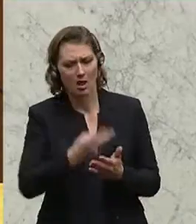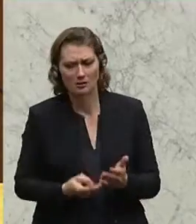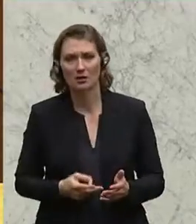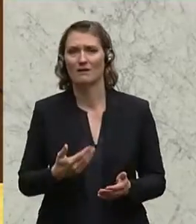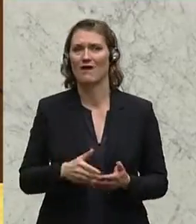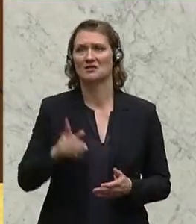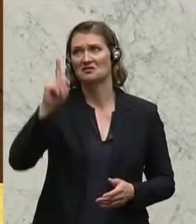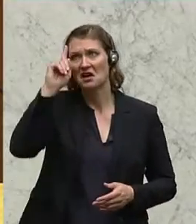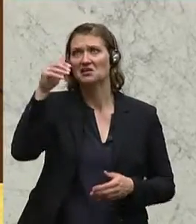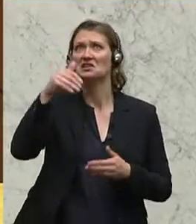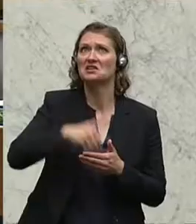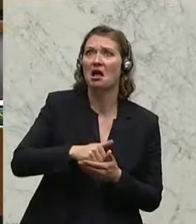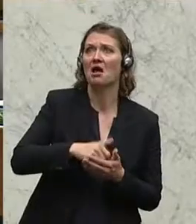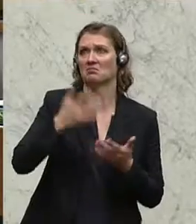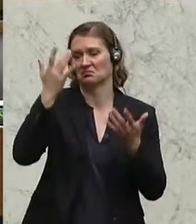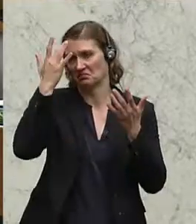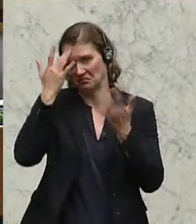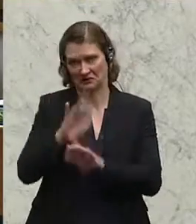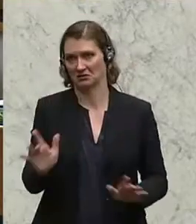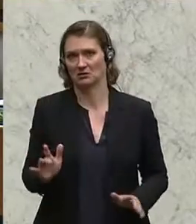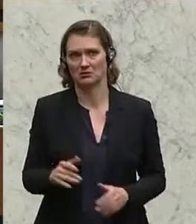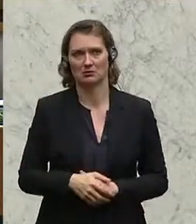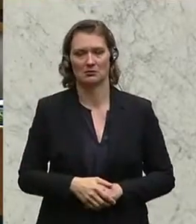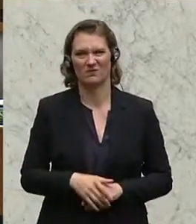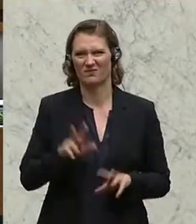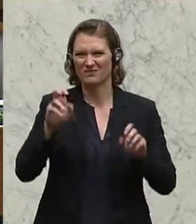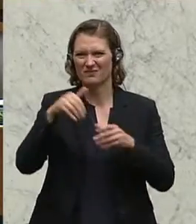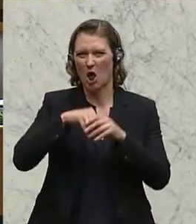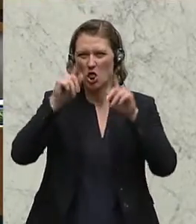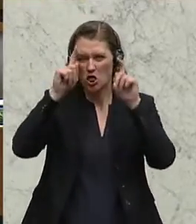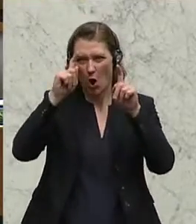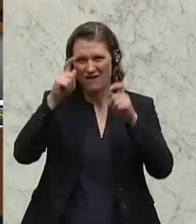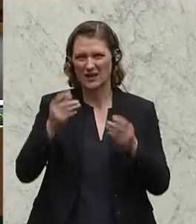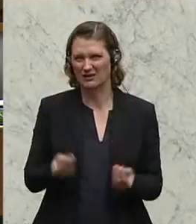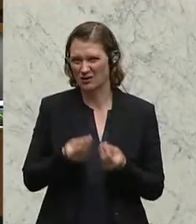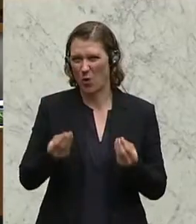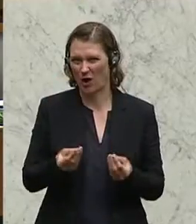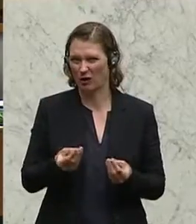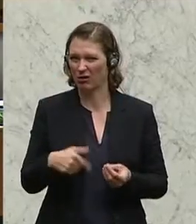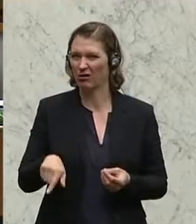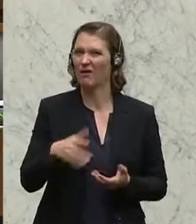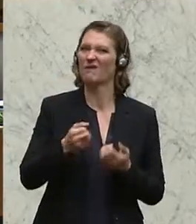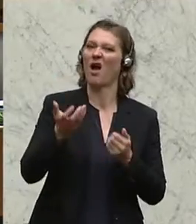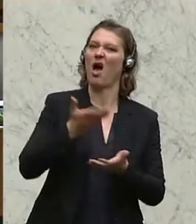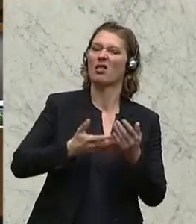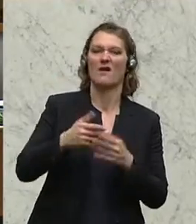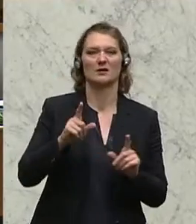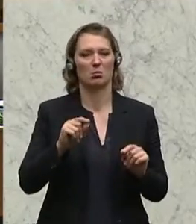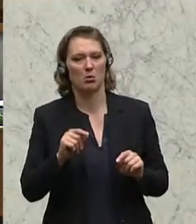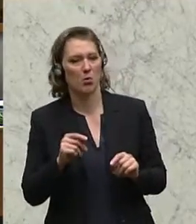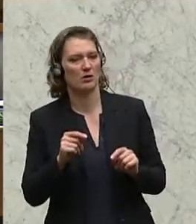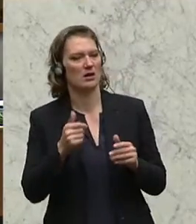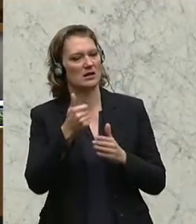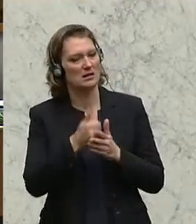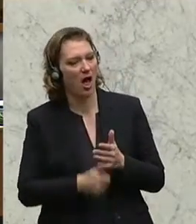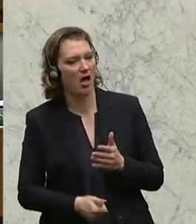weiß nicht, was da genau drinnen steht. Und jetzt ist auch die Frage dieses Teufelszeug, wo das immer geredet wird. Was bedeutet Freihandel? Welche Rechte, welche